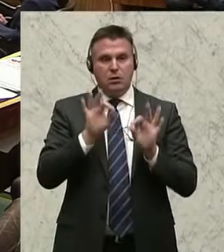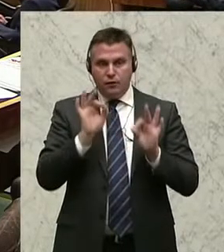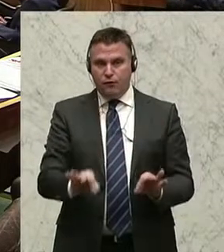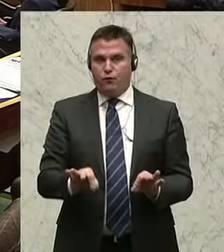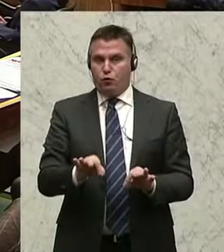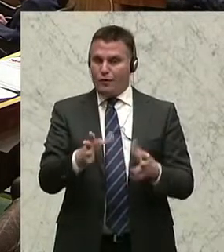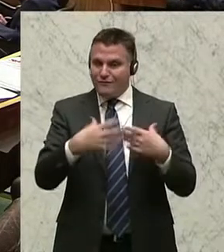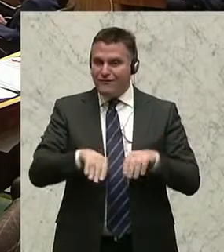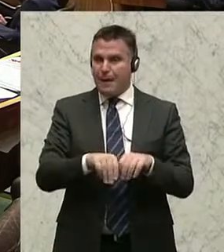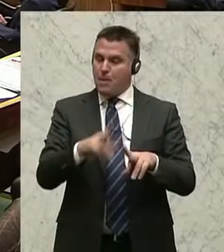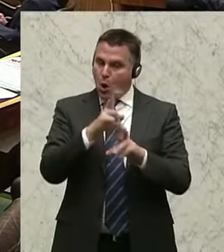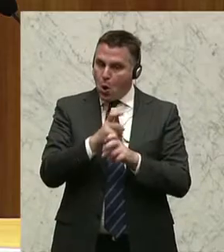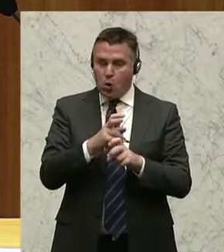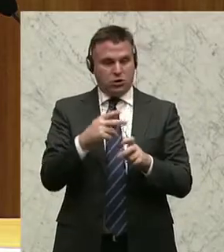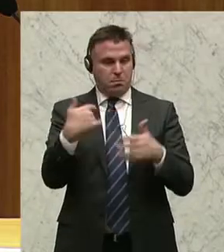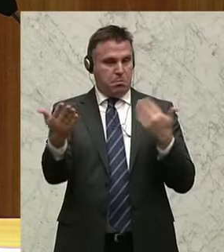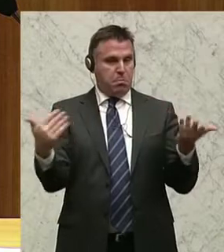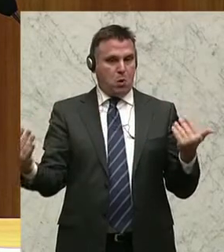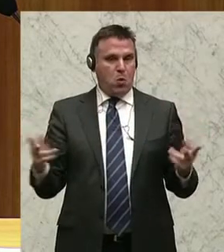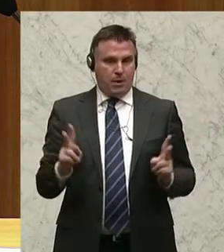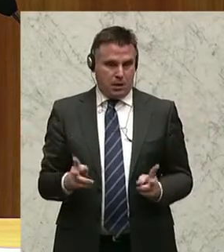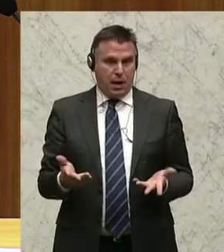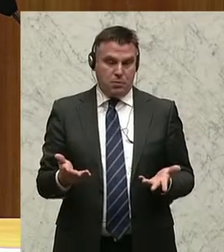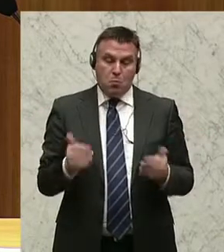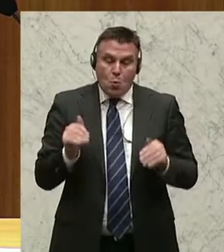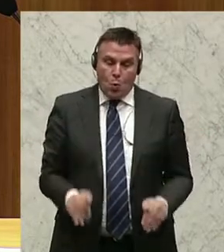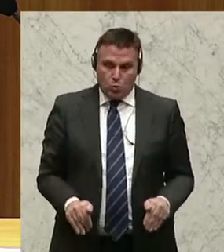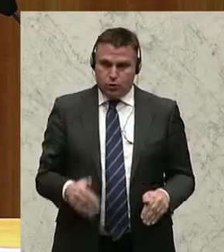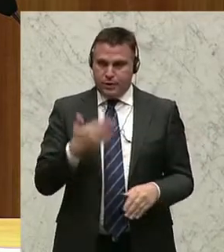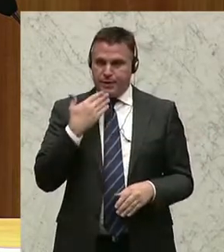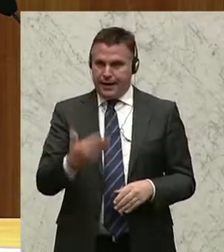Familien zur Verfügung stellen müssen. Danke.